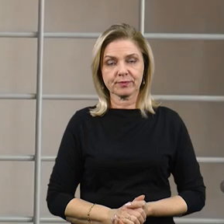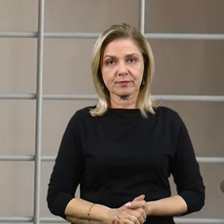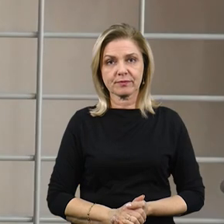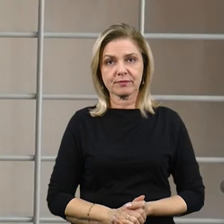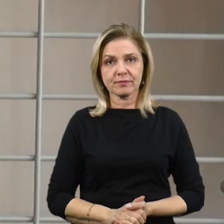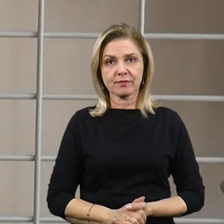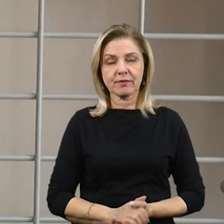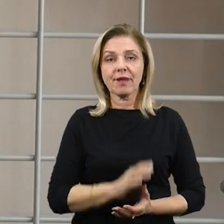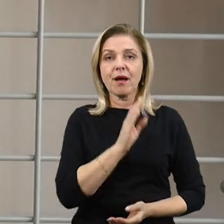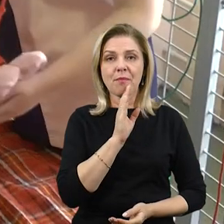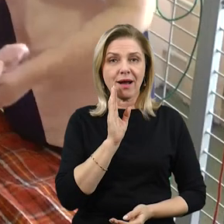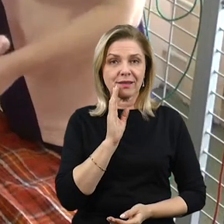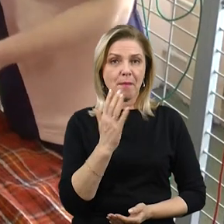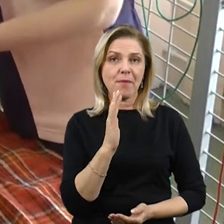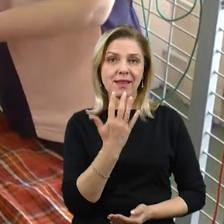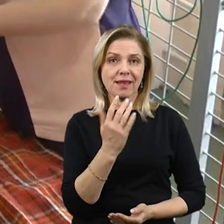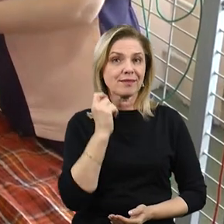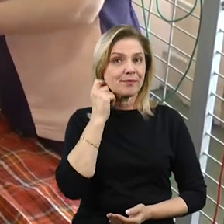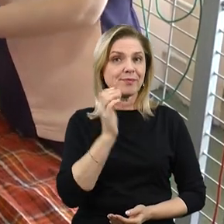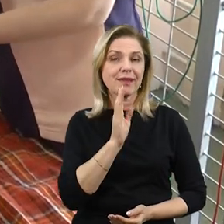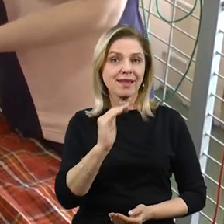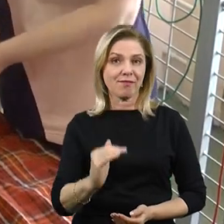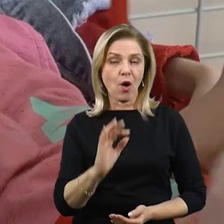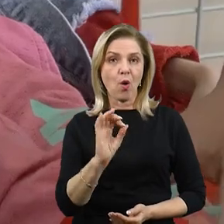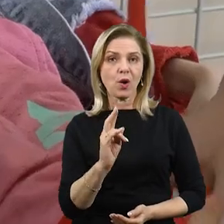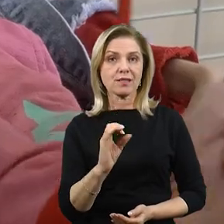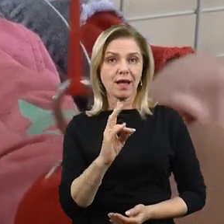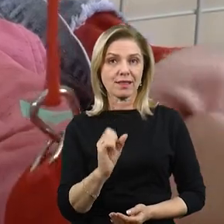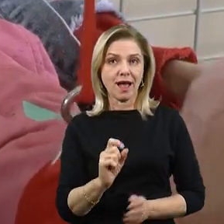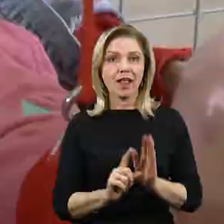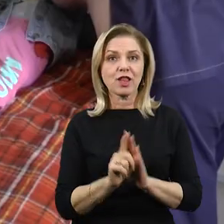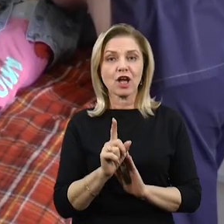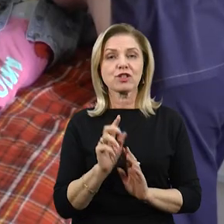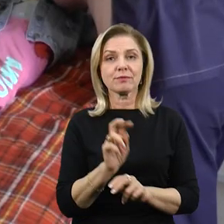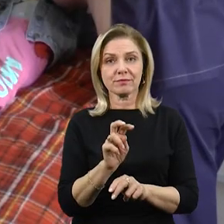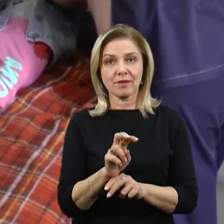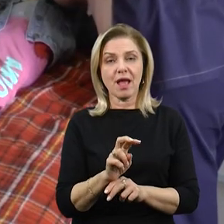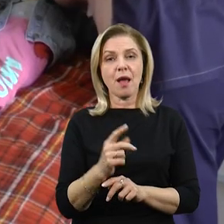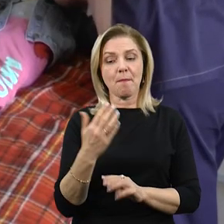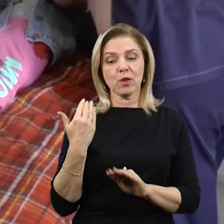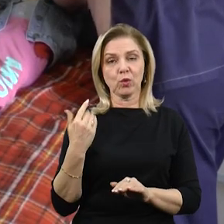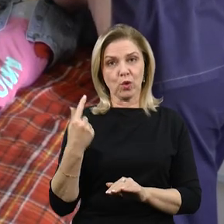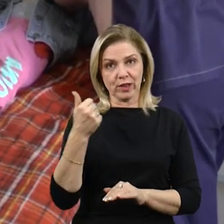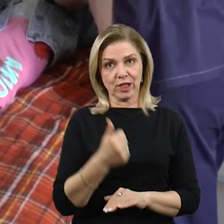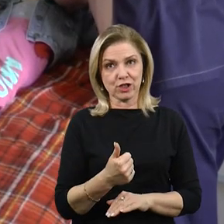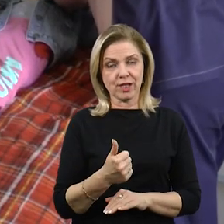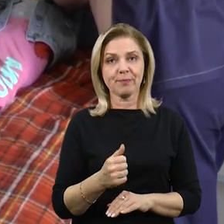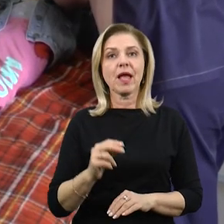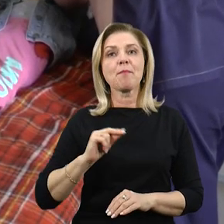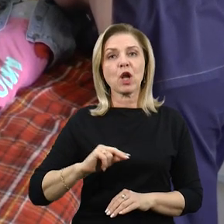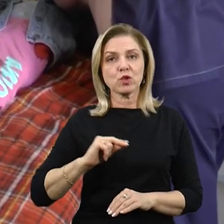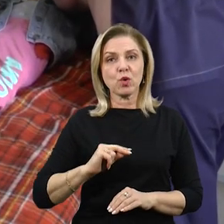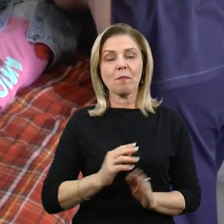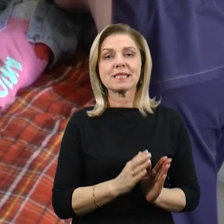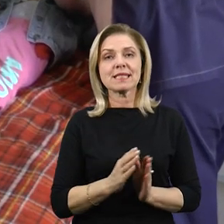Мати п'ятирічної Марії Оксана говорить, що почали заняття минулого тижня. Працюємо на системі ПАВУК, бачимо